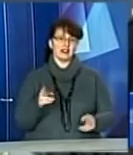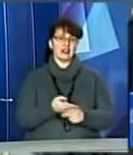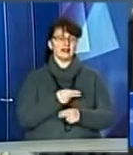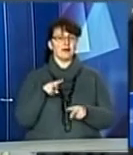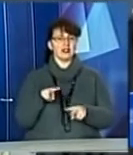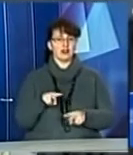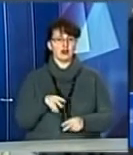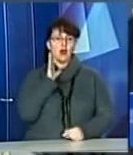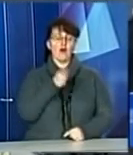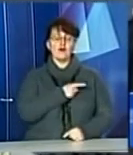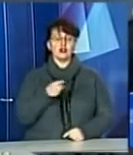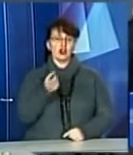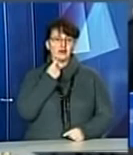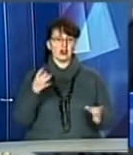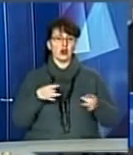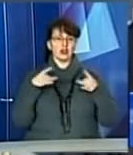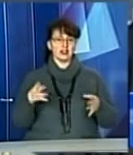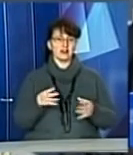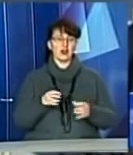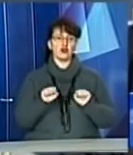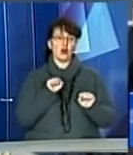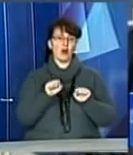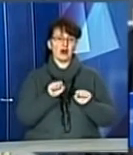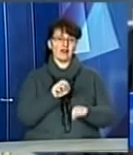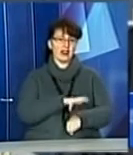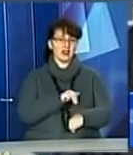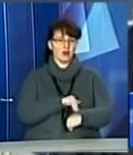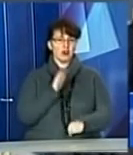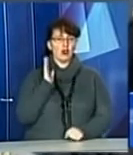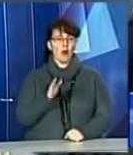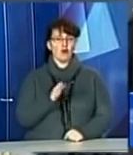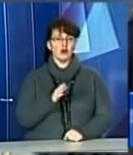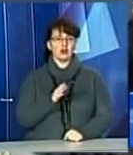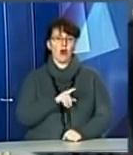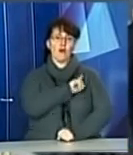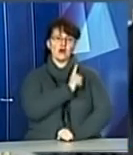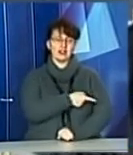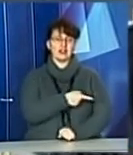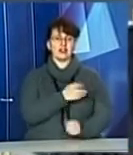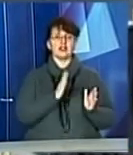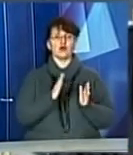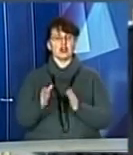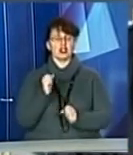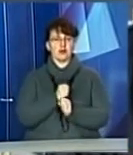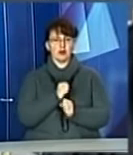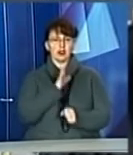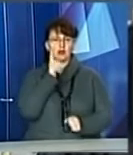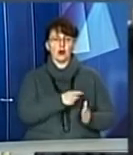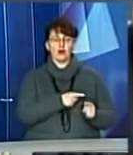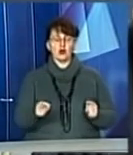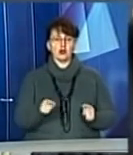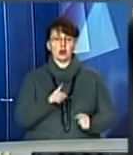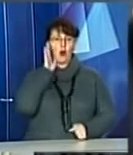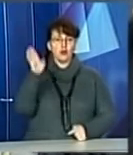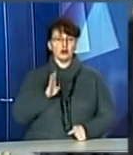Впродовж Великодні свят управління патрульної поліції буде заступати в посиленому режимі несення служби. Додатково протягом доби буде